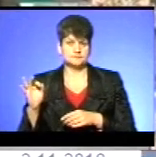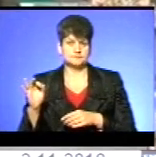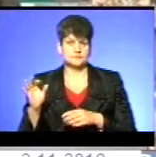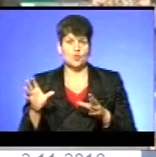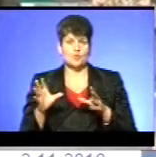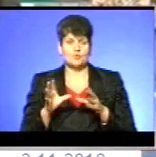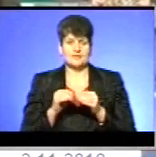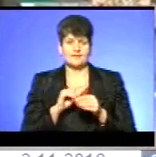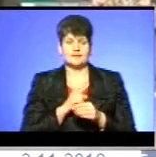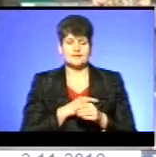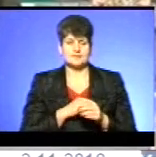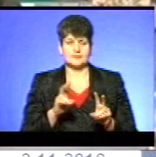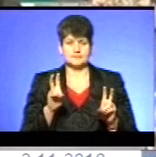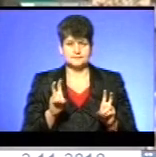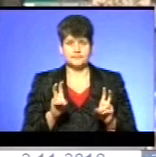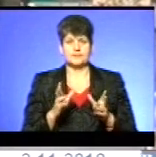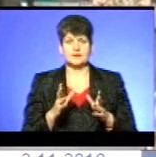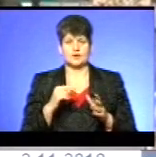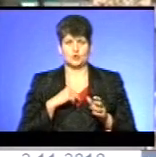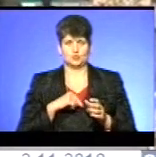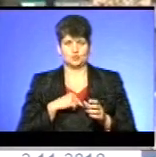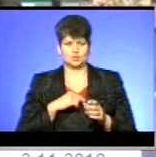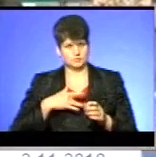Дув бригади залізний.